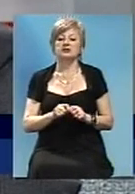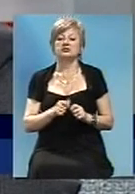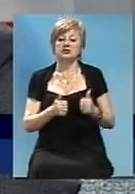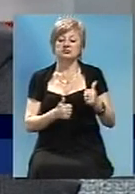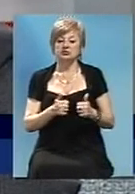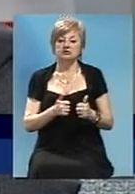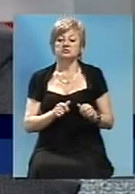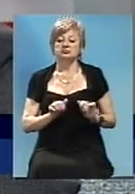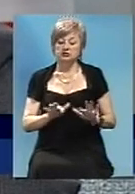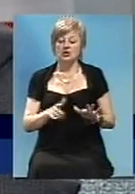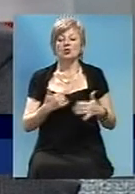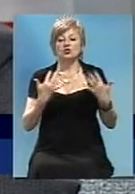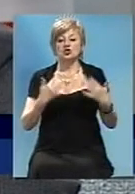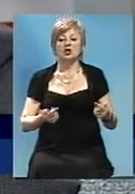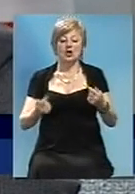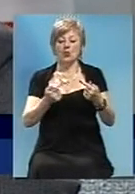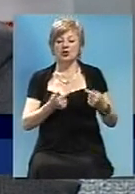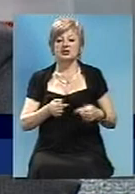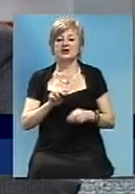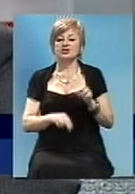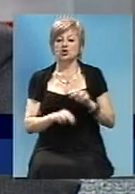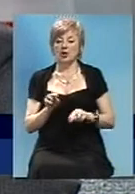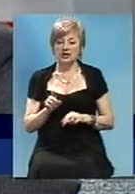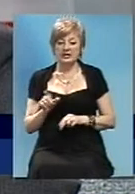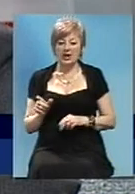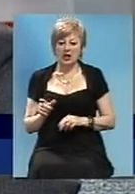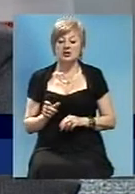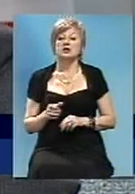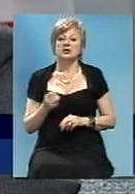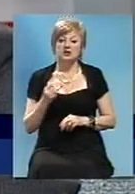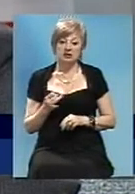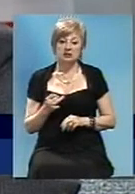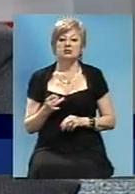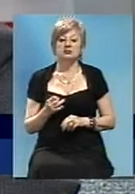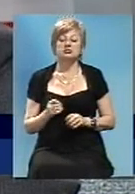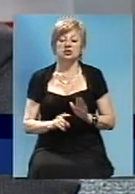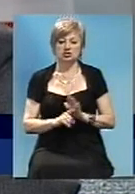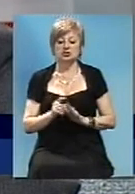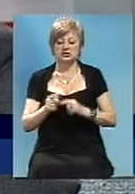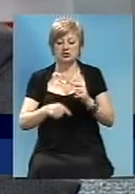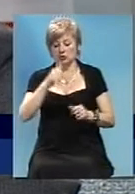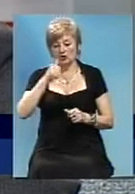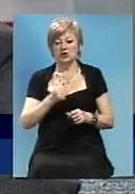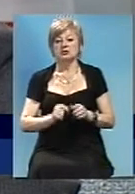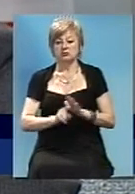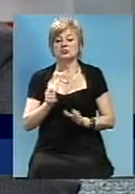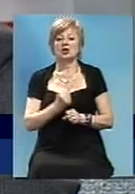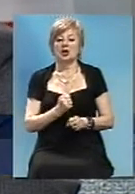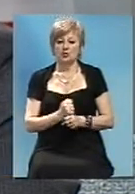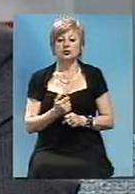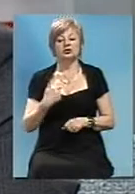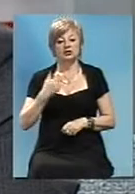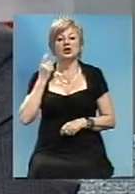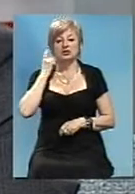на сьогодні вже определили підрядчика, і він зі следующого місяця приступає до роботи. Я думаю,